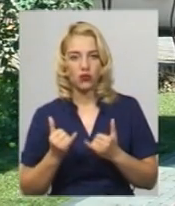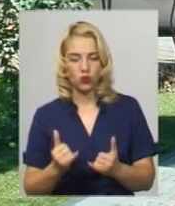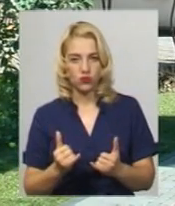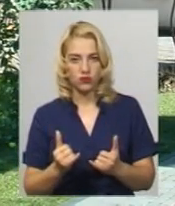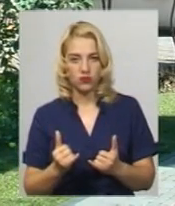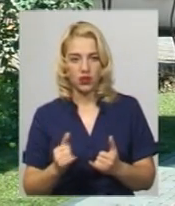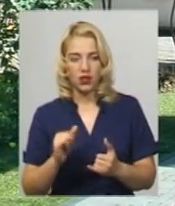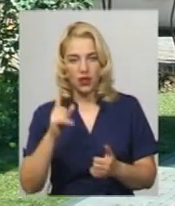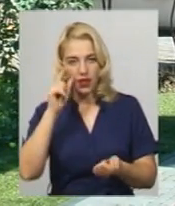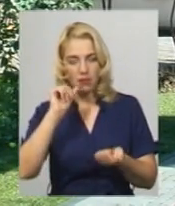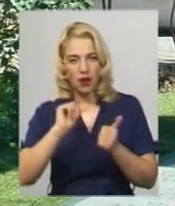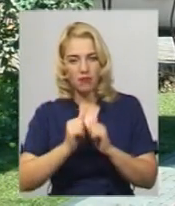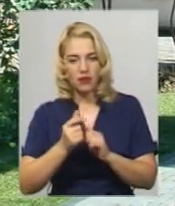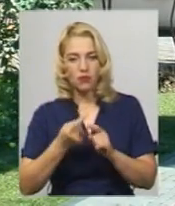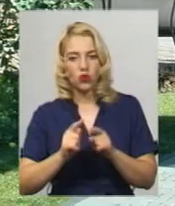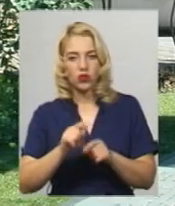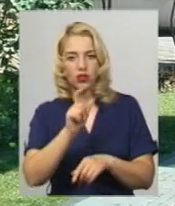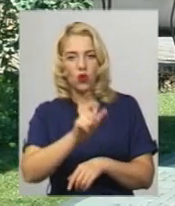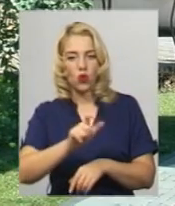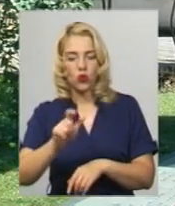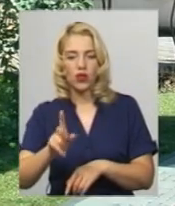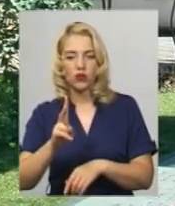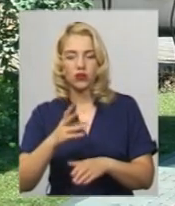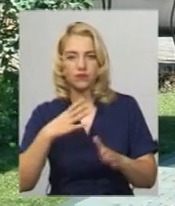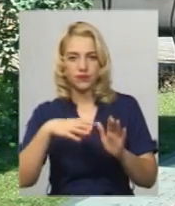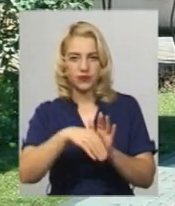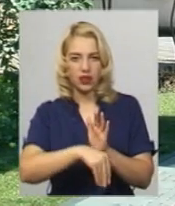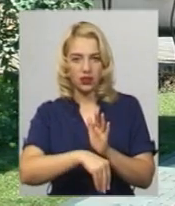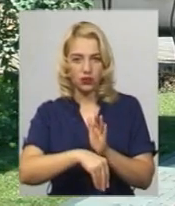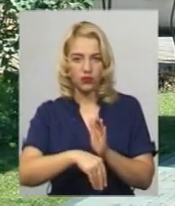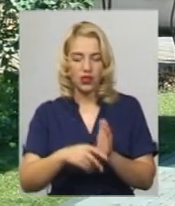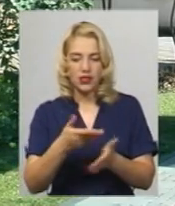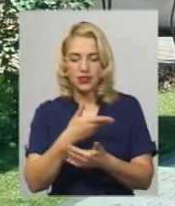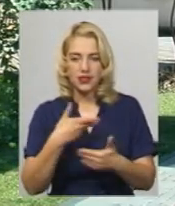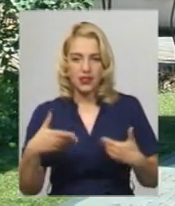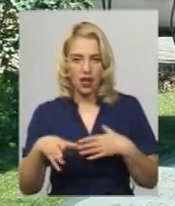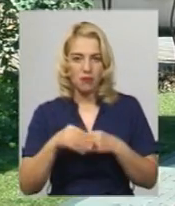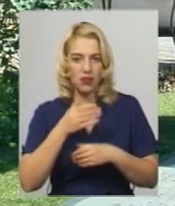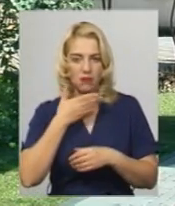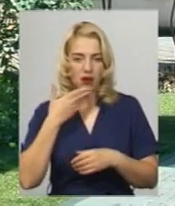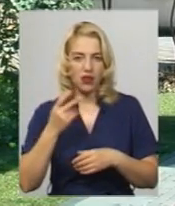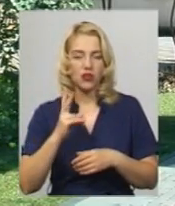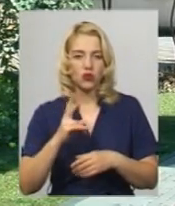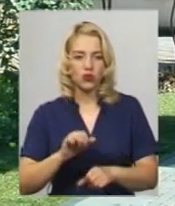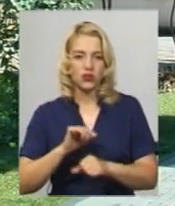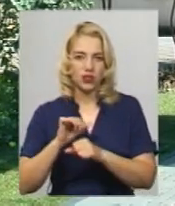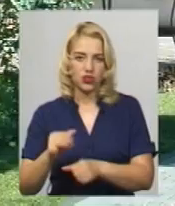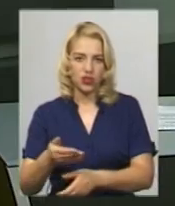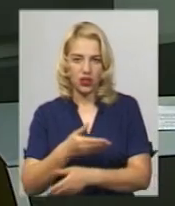пам'ять про тих людей, яких з нами немає, які нас захищають і які нас захищали.